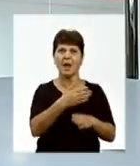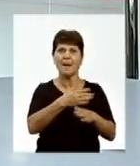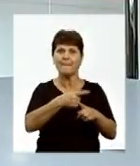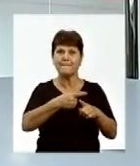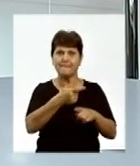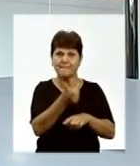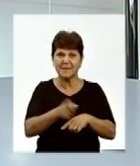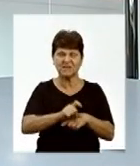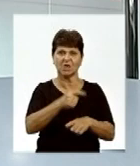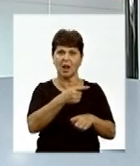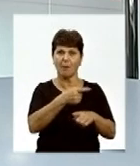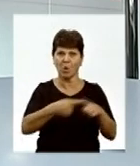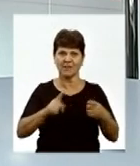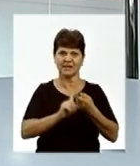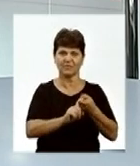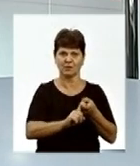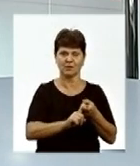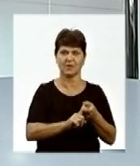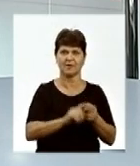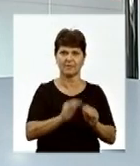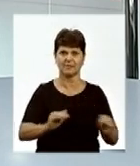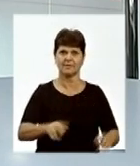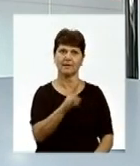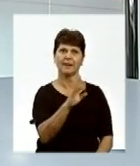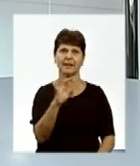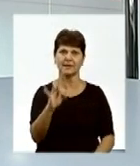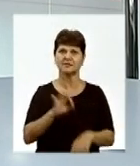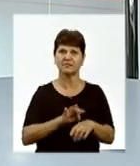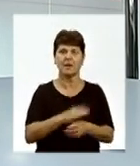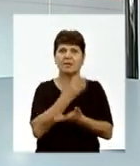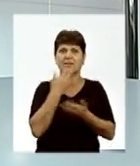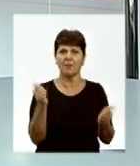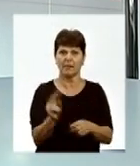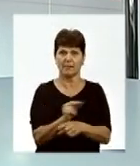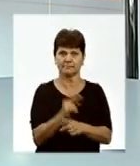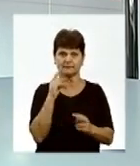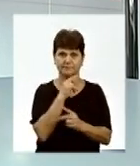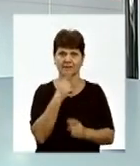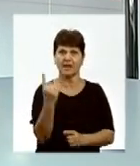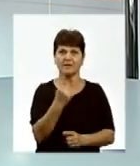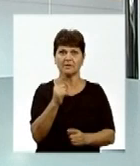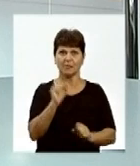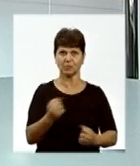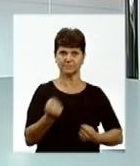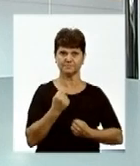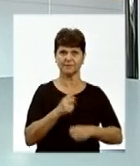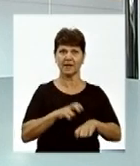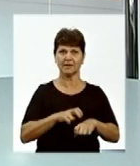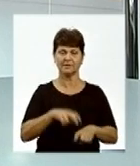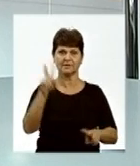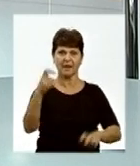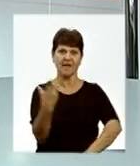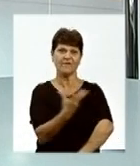інфікованих – діти. Кір – це вірусне захворювання, від якого не існує ліків. Єдиним способом оберегтись лікарі називають